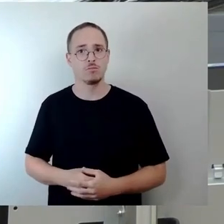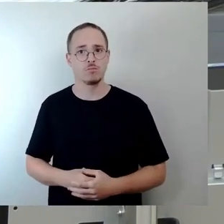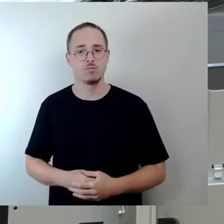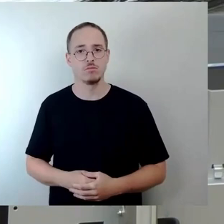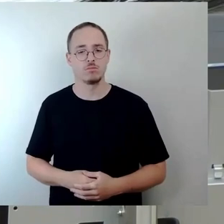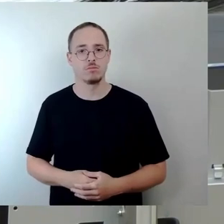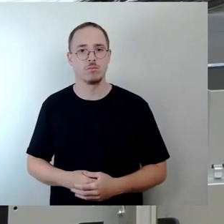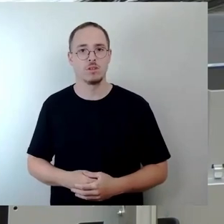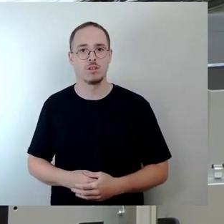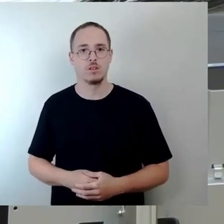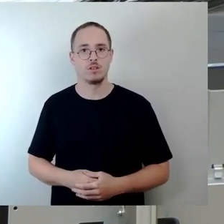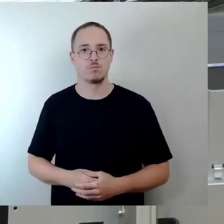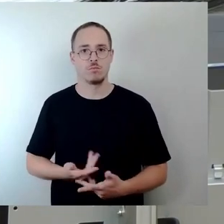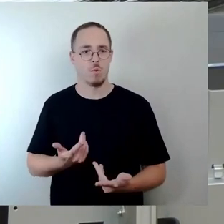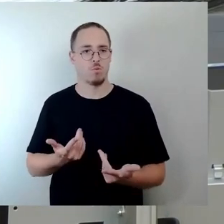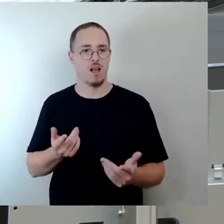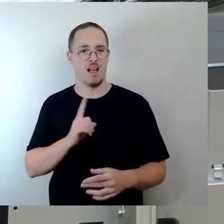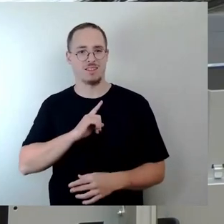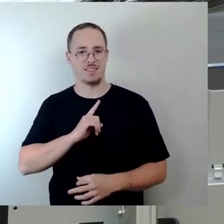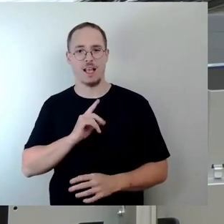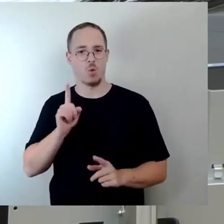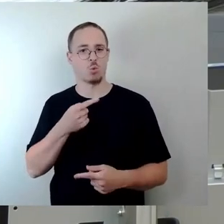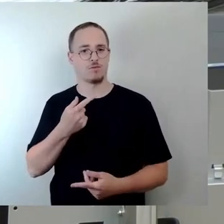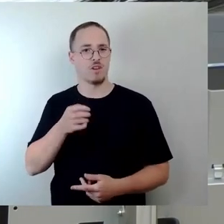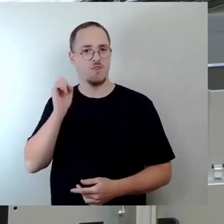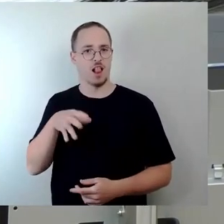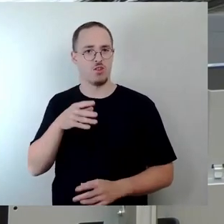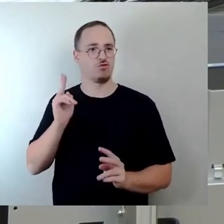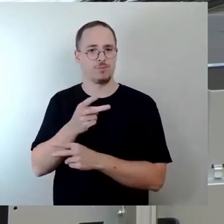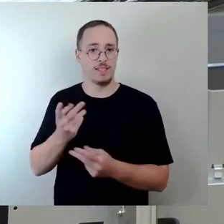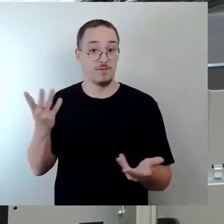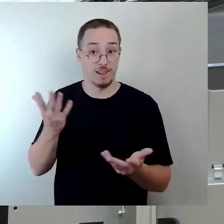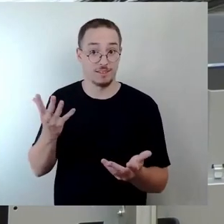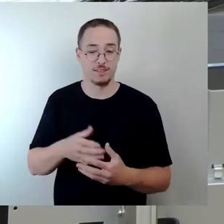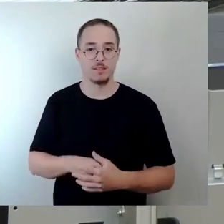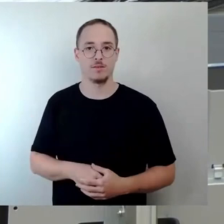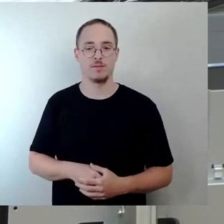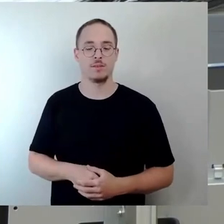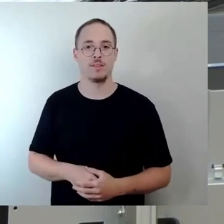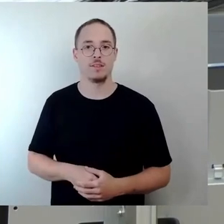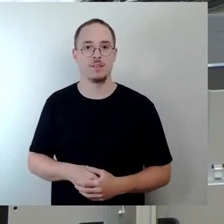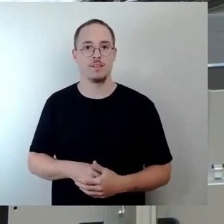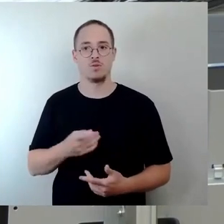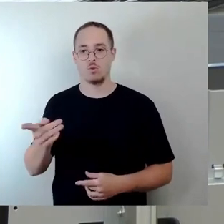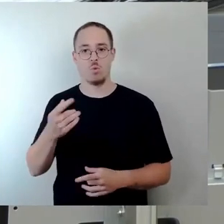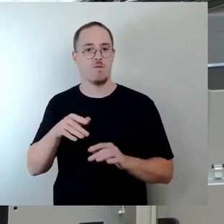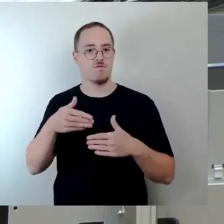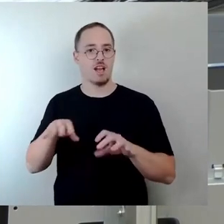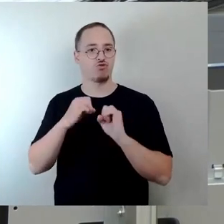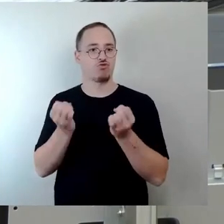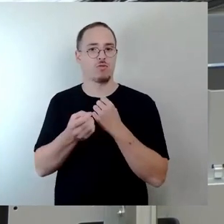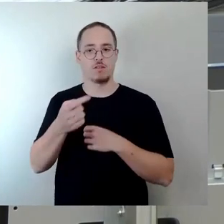richtig oder eigentlich auch falsch, dass sich der Freistaat es mit dieser Bebauung leicht gemacht hätte. Es sind